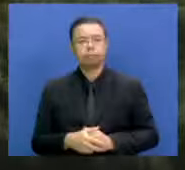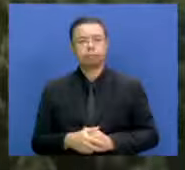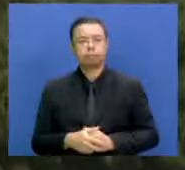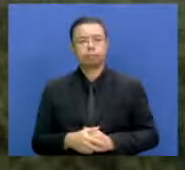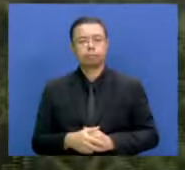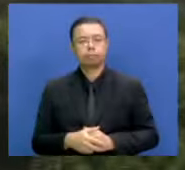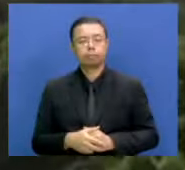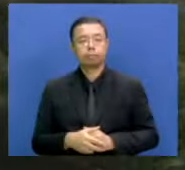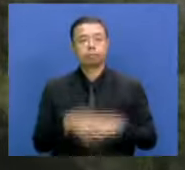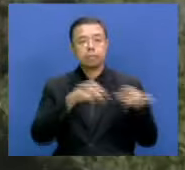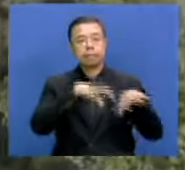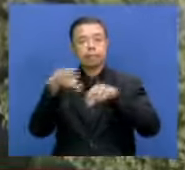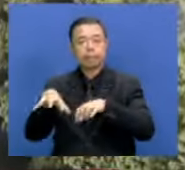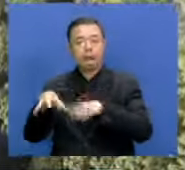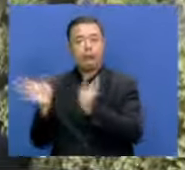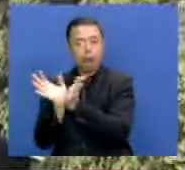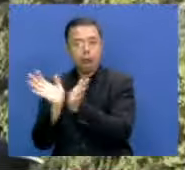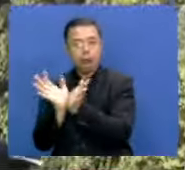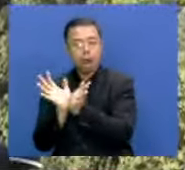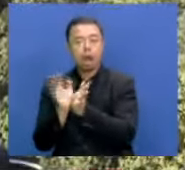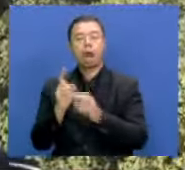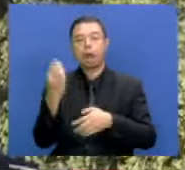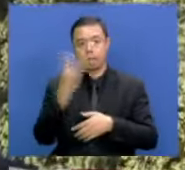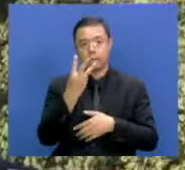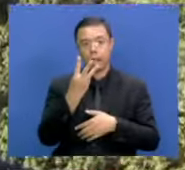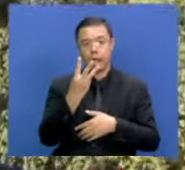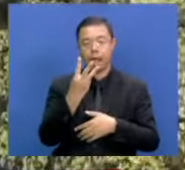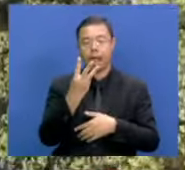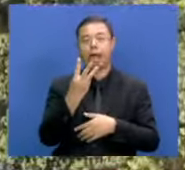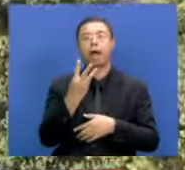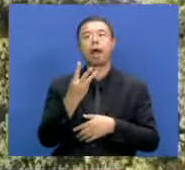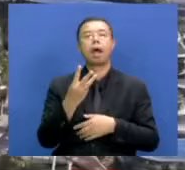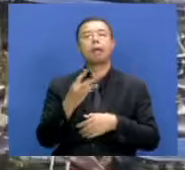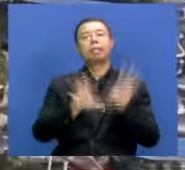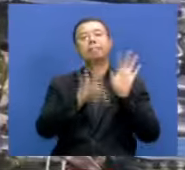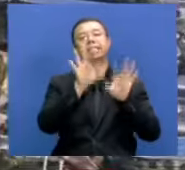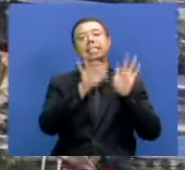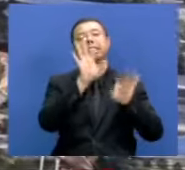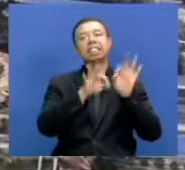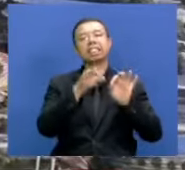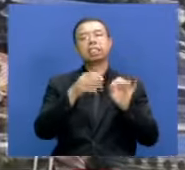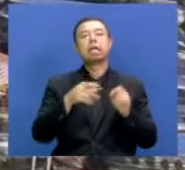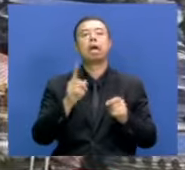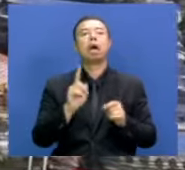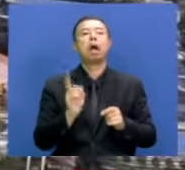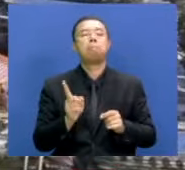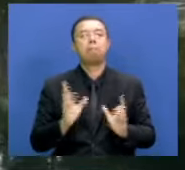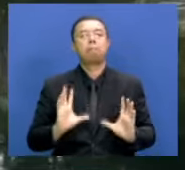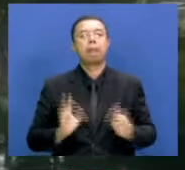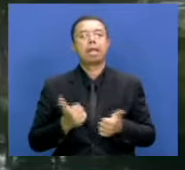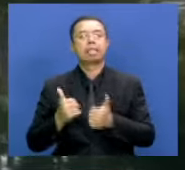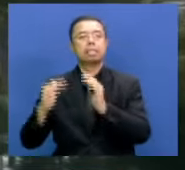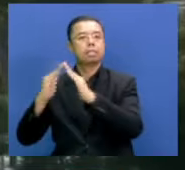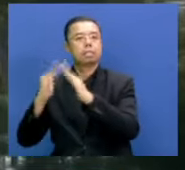Pemindahan ini dilakukan dalam skema tiga penapisan atau penyaringan yang ditentukan berdasarkan kesiapan hunian